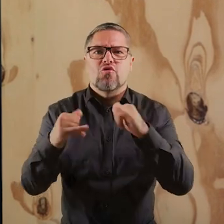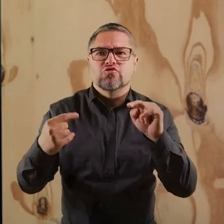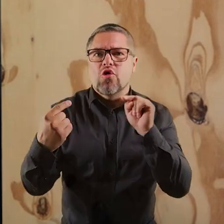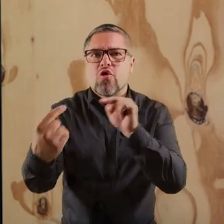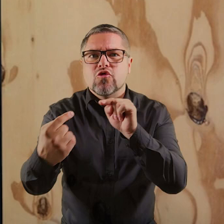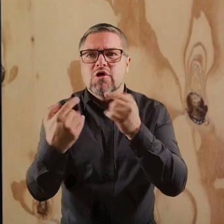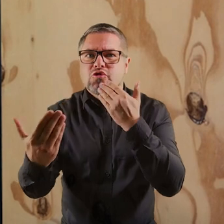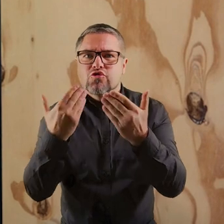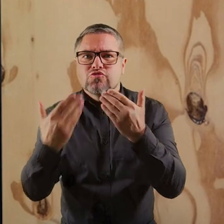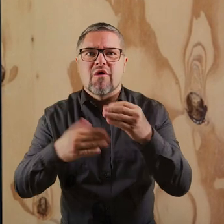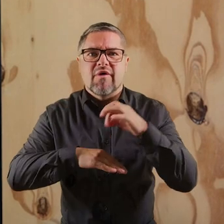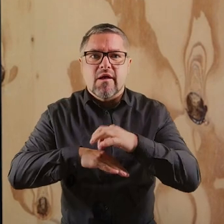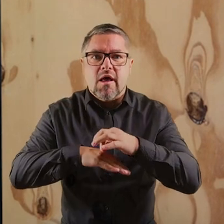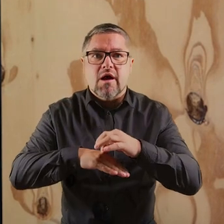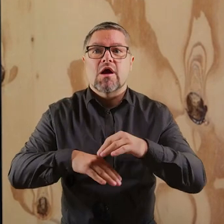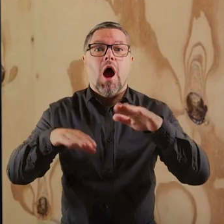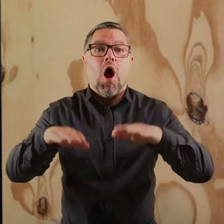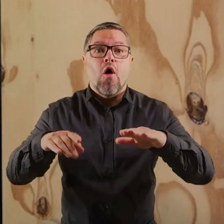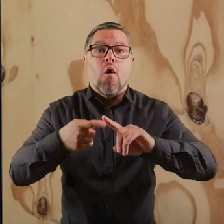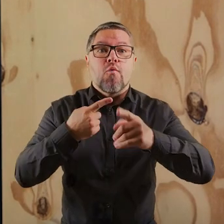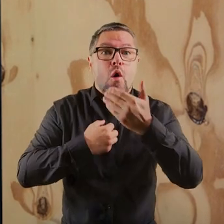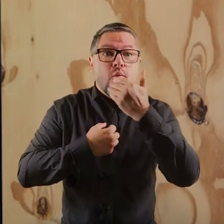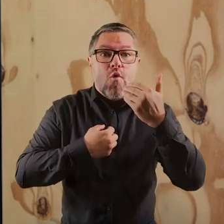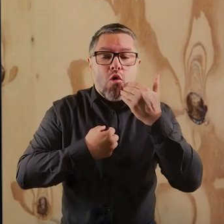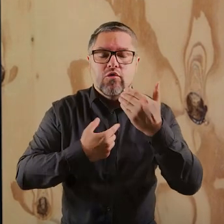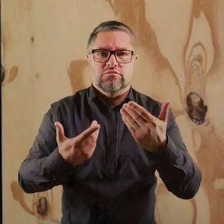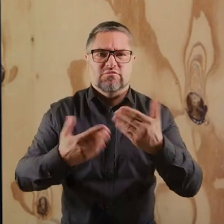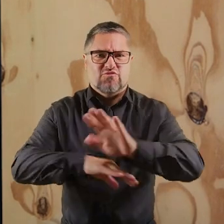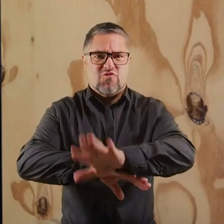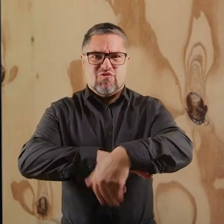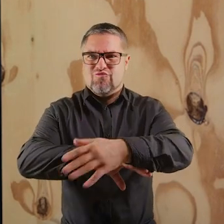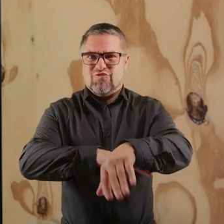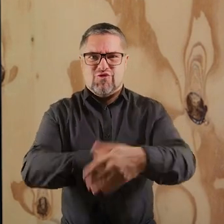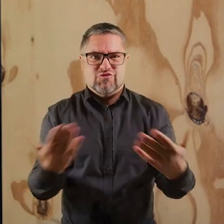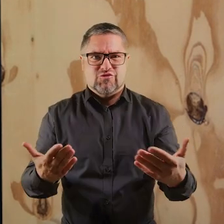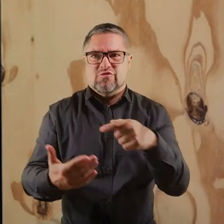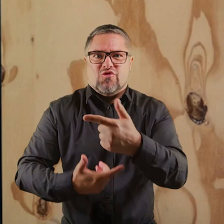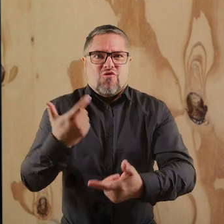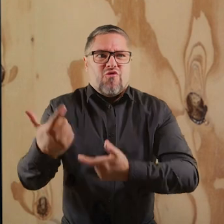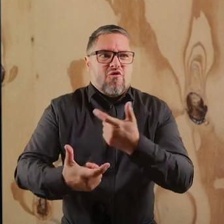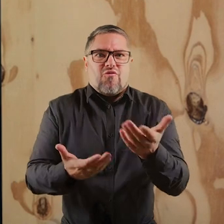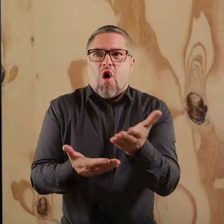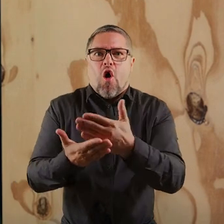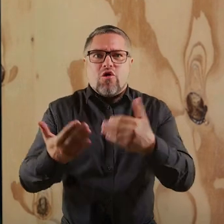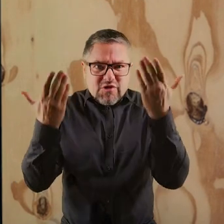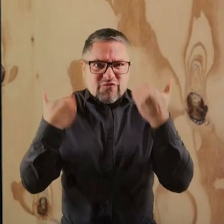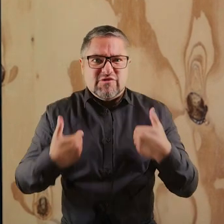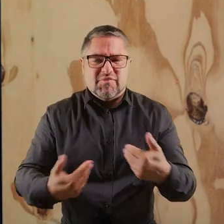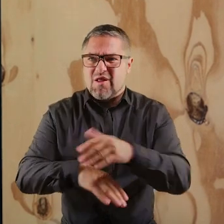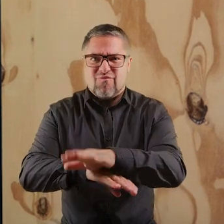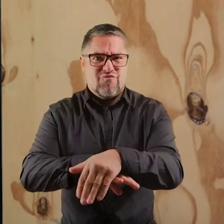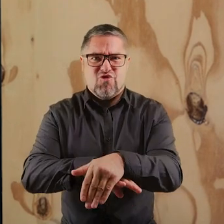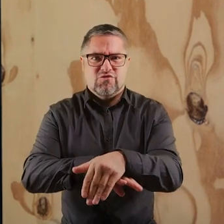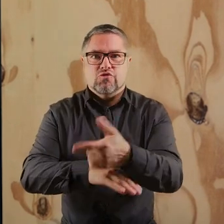a moment bycia na oddziale po południu jest taką pustką. To, co się wtedy zadziewa na oddziale, to to, że